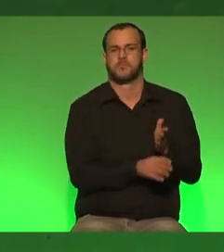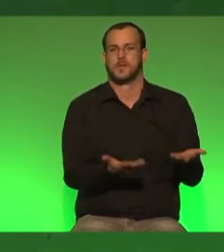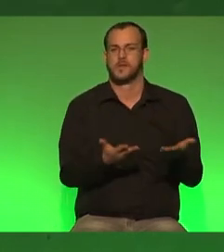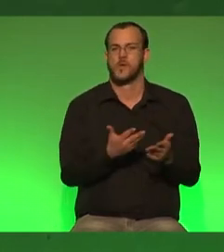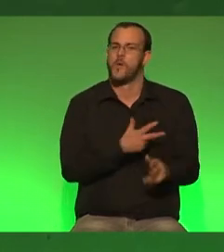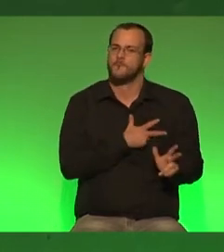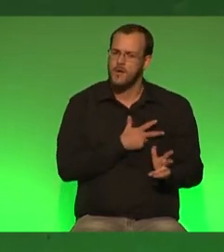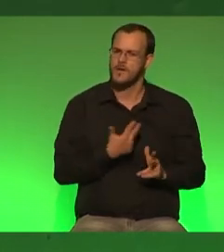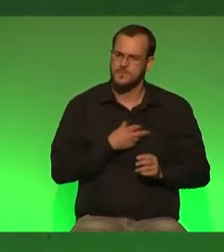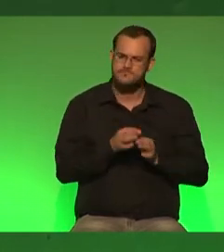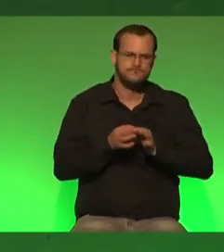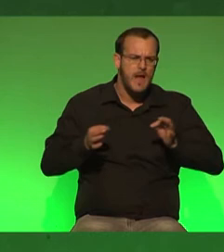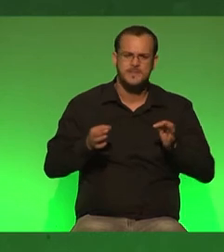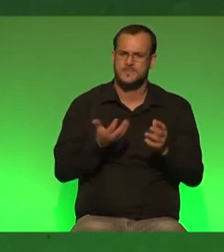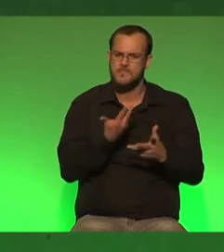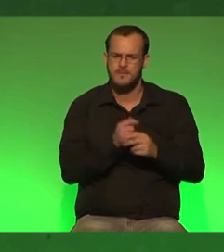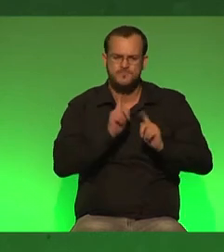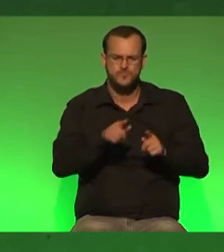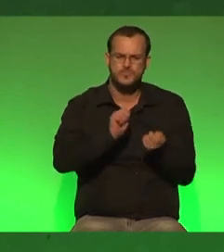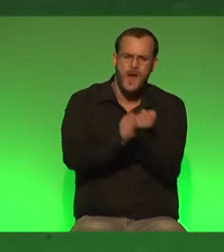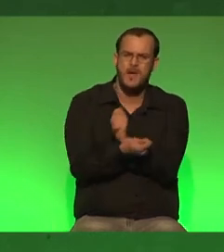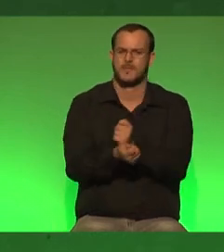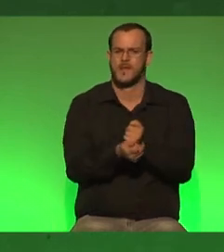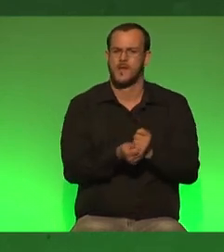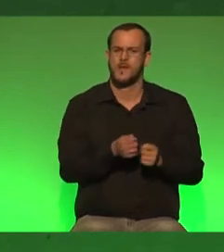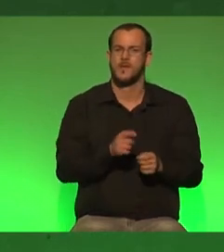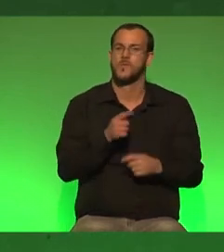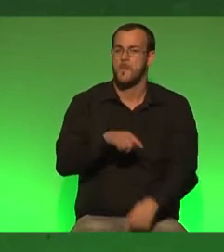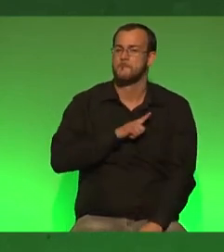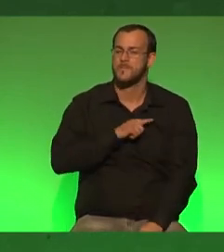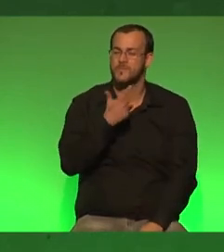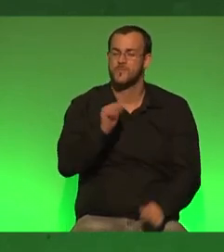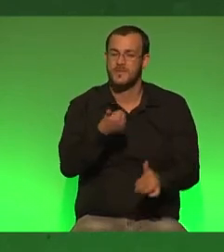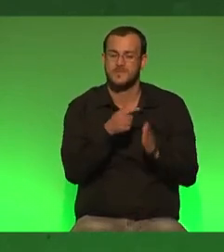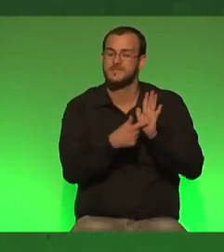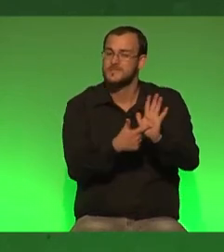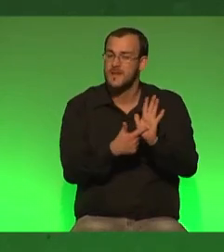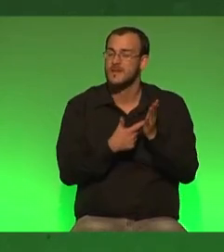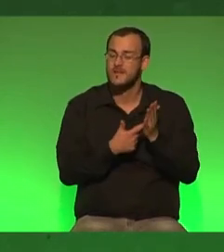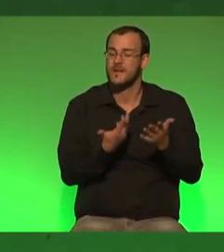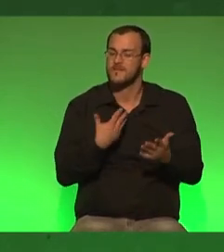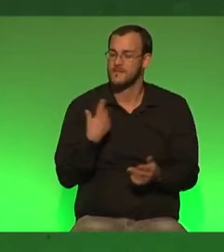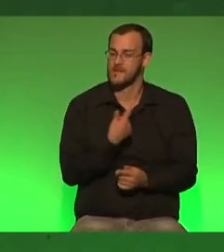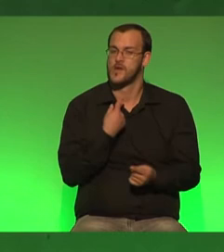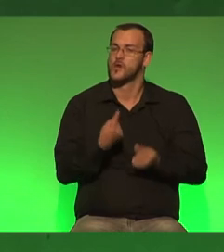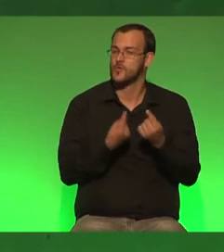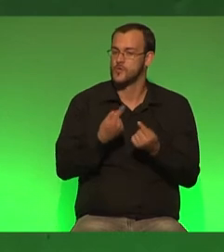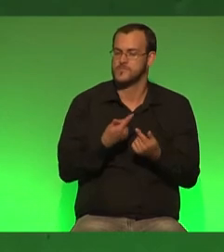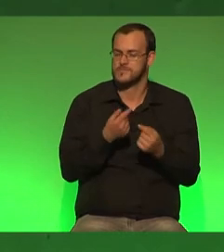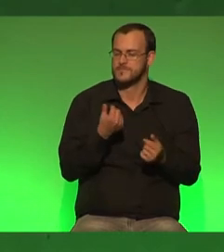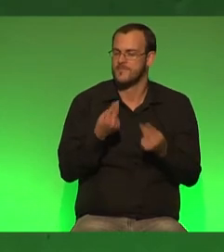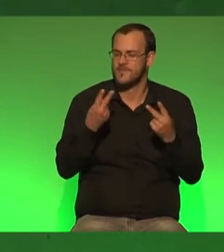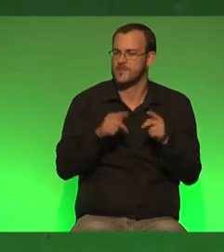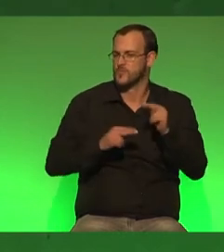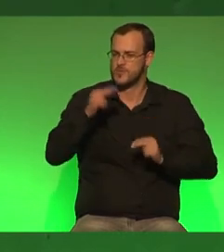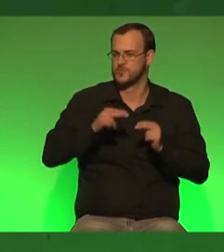wirklich Maßnahmen ergriffen werden, dass sich etwas ändert. Und ich finde, MeToo hat einmal wieder gezeigt, wie wir als Grüne den Unterschied machen. Weil wir